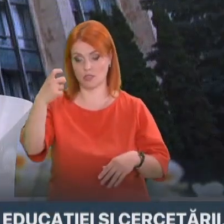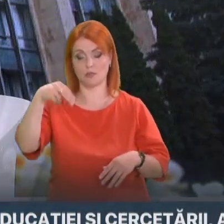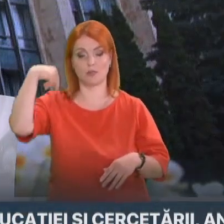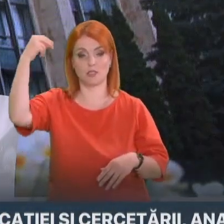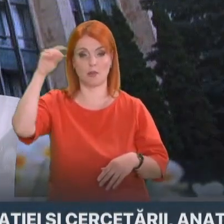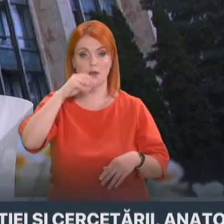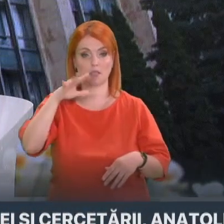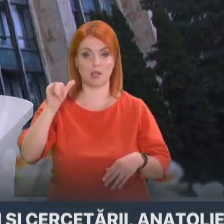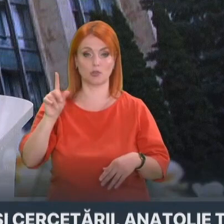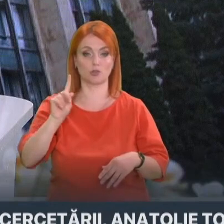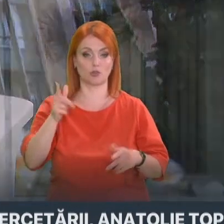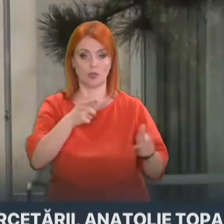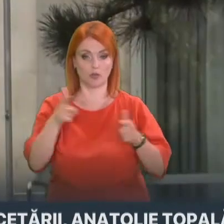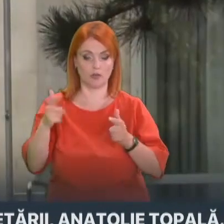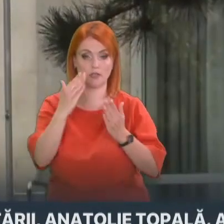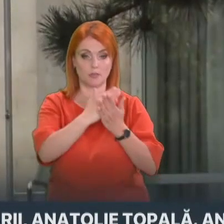fotolei.